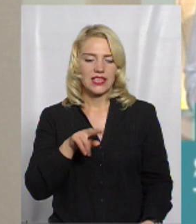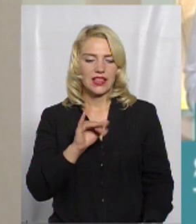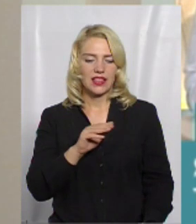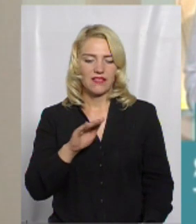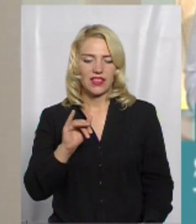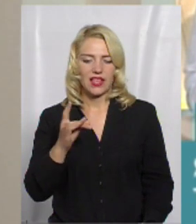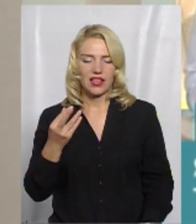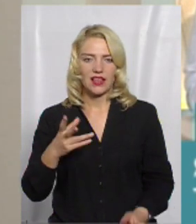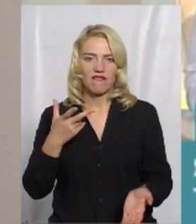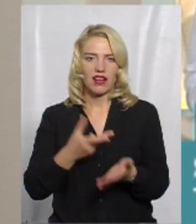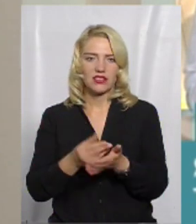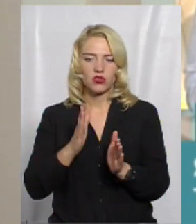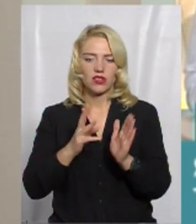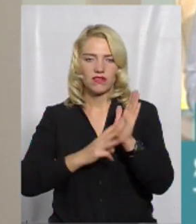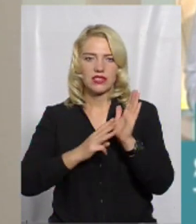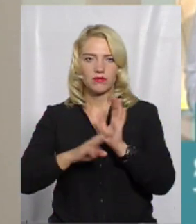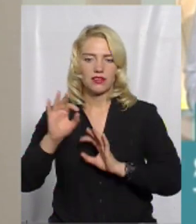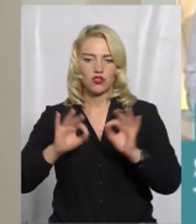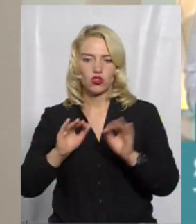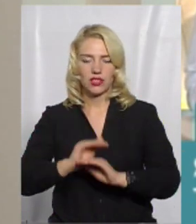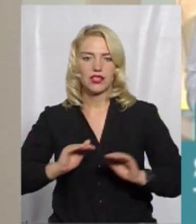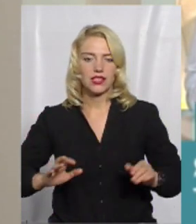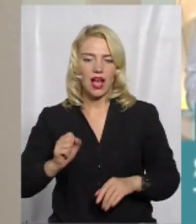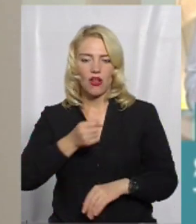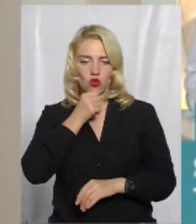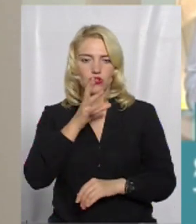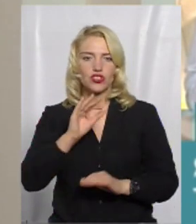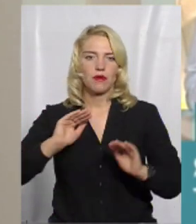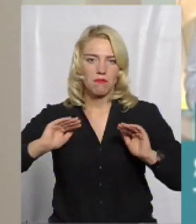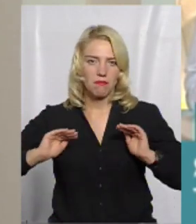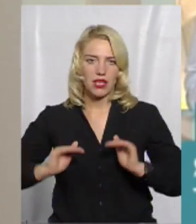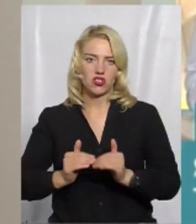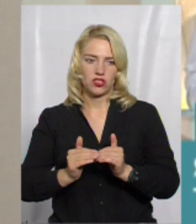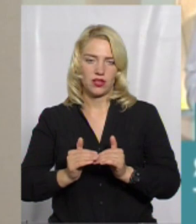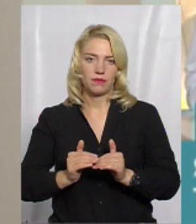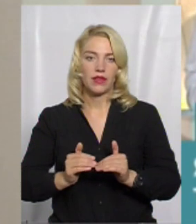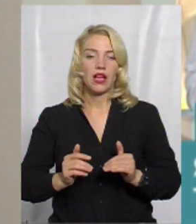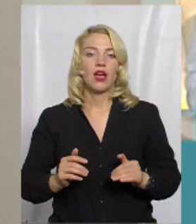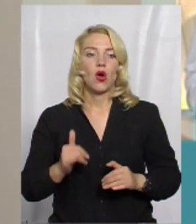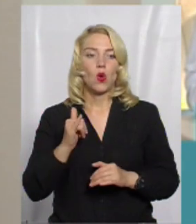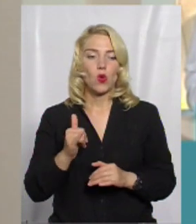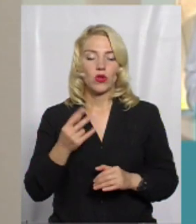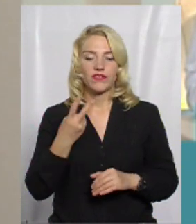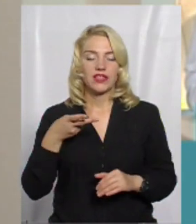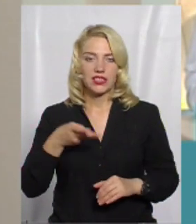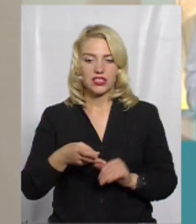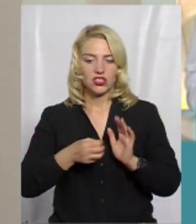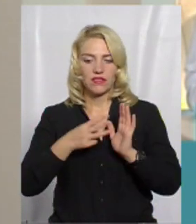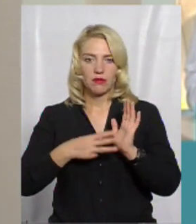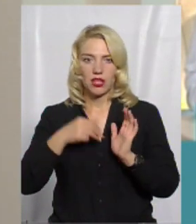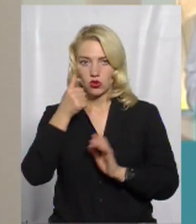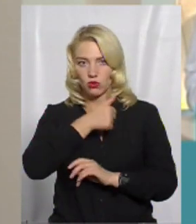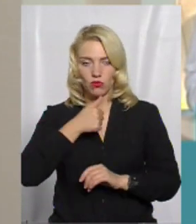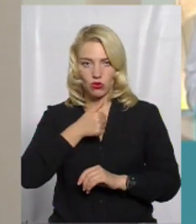лише 70% дітей, а дорослих ще менше. У 2018